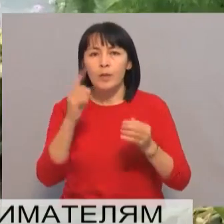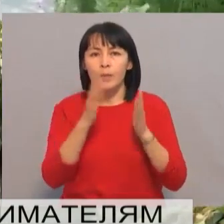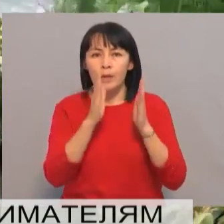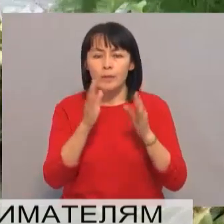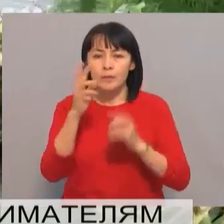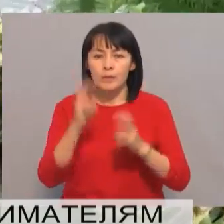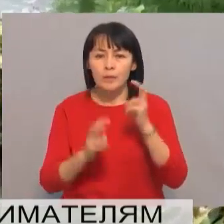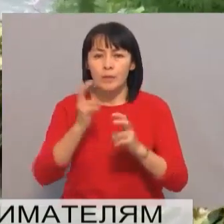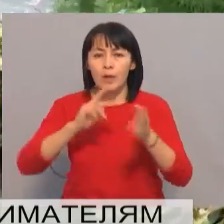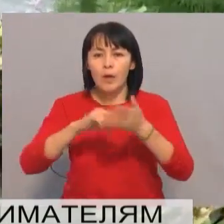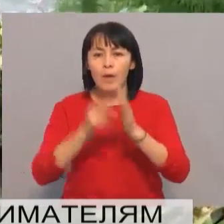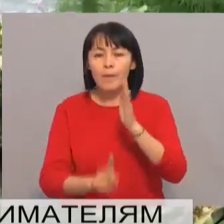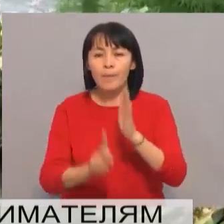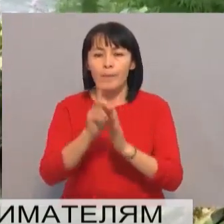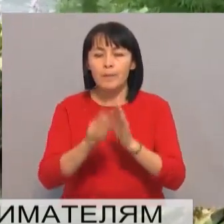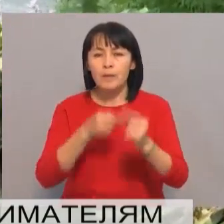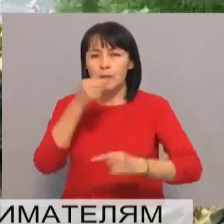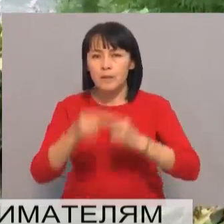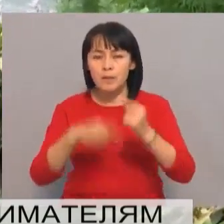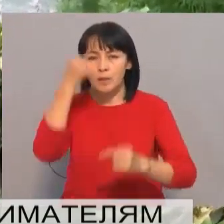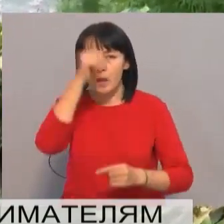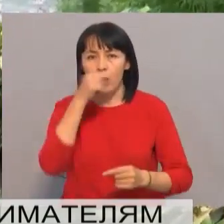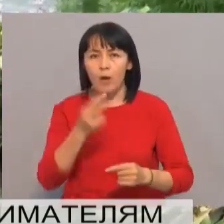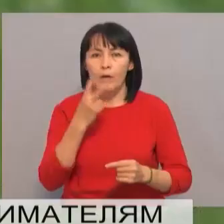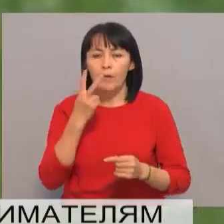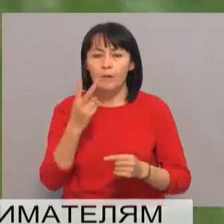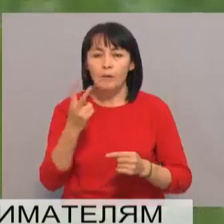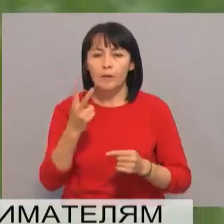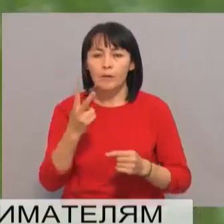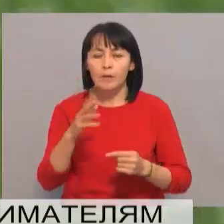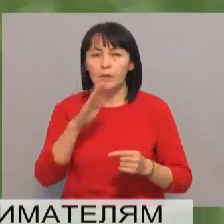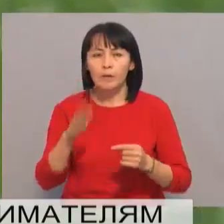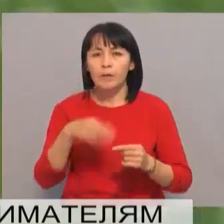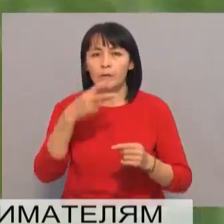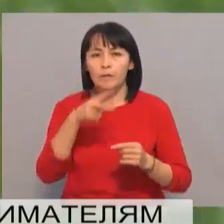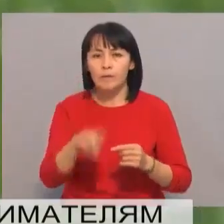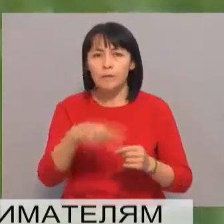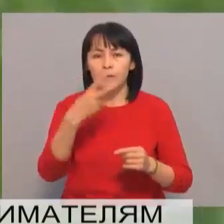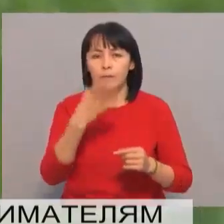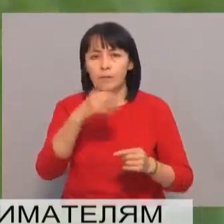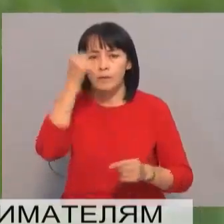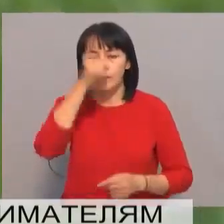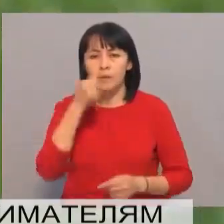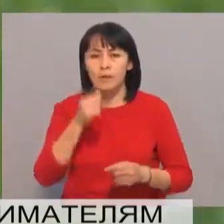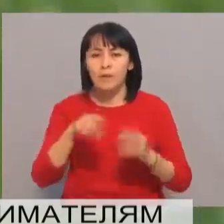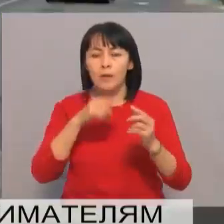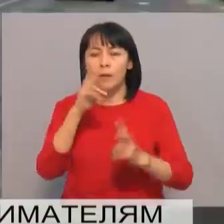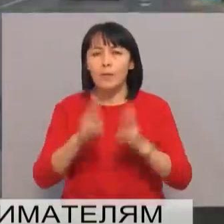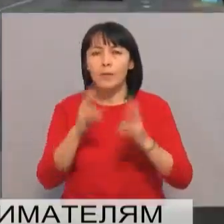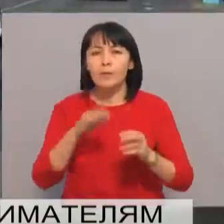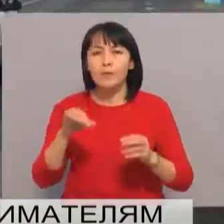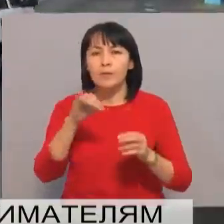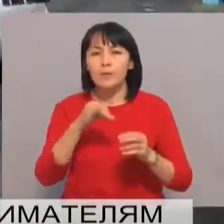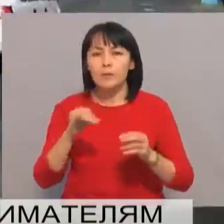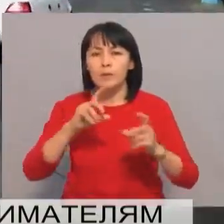этап завода планируется запустить в следующем году, второй – в 2025 году. Предприятие «Южный